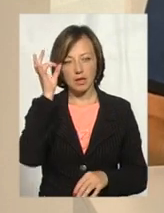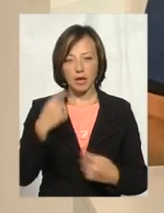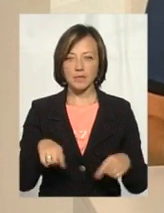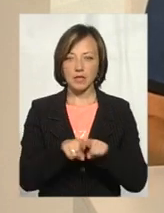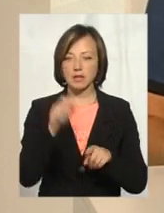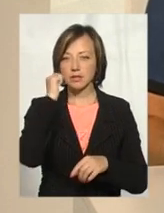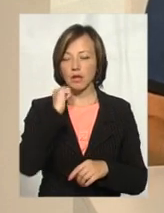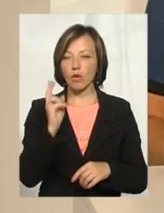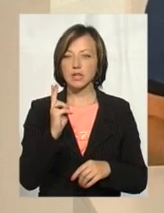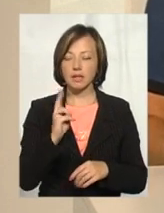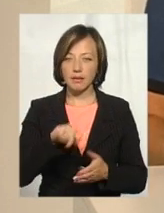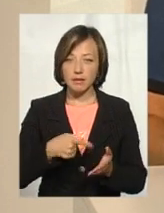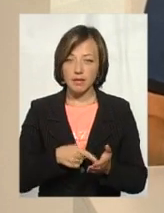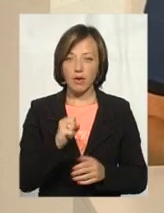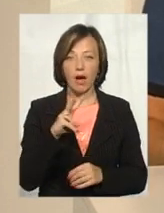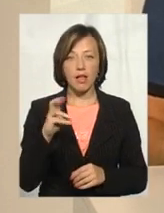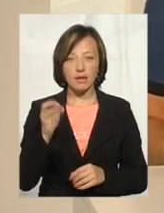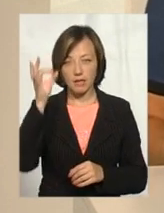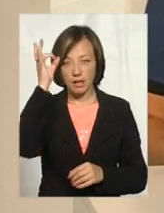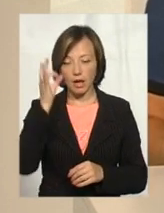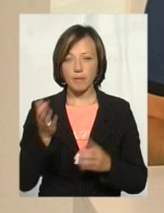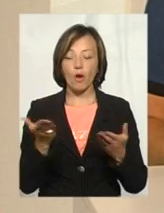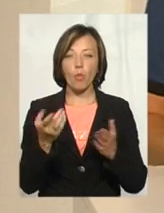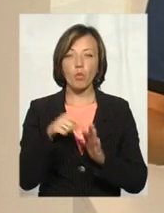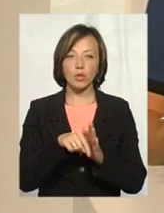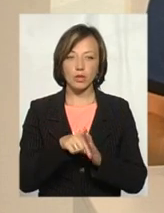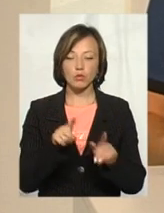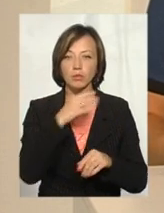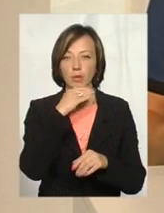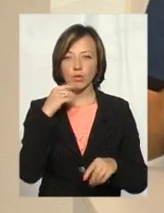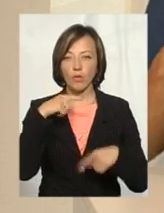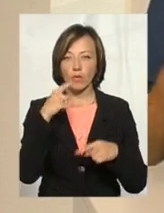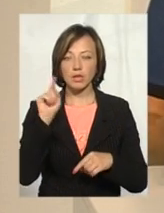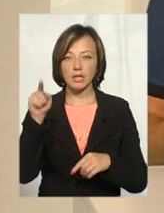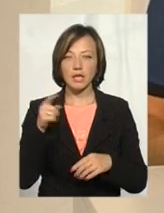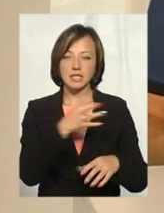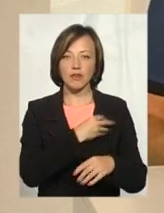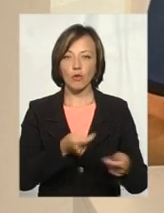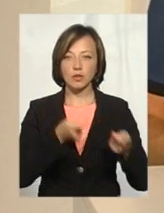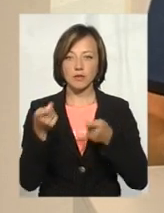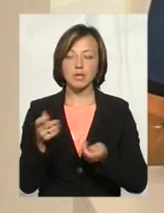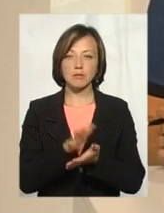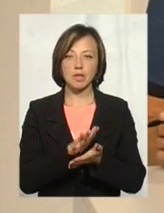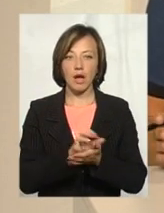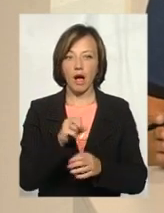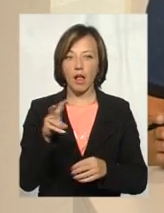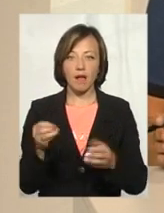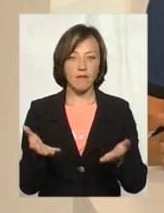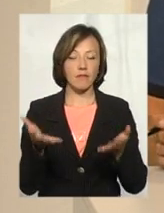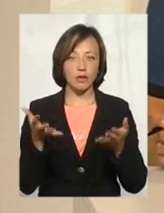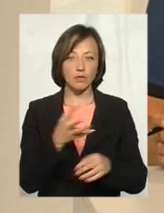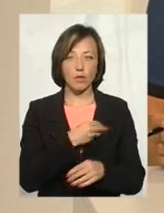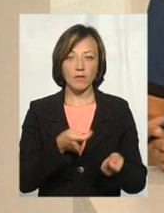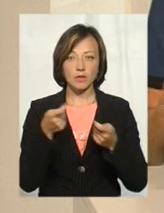ж таки Старик Константинів, але згадаємо, якому контексті, дуже багато говориться, що туди зі Львова звозять сміття. Але виявляється, що